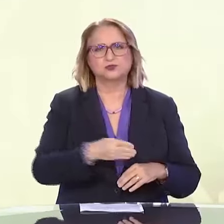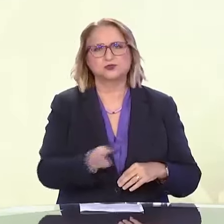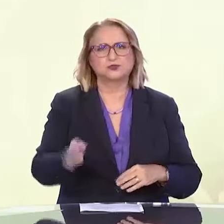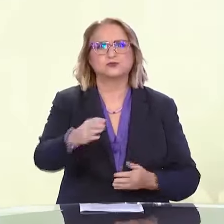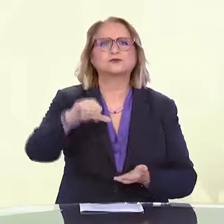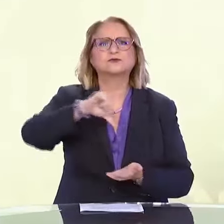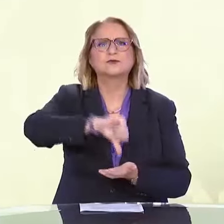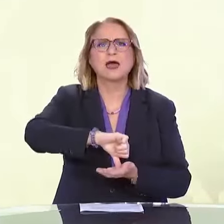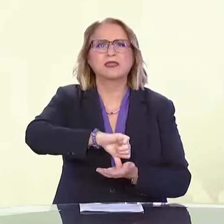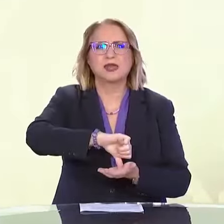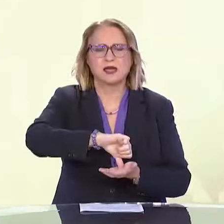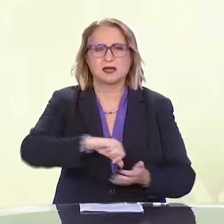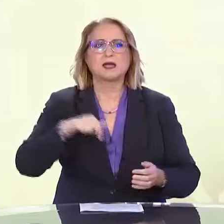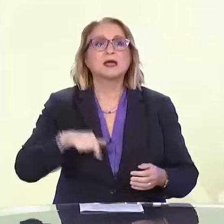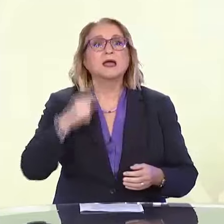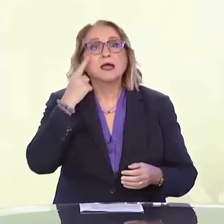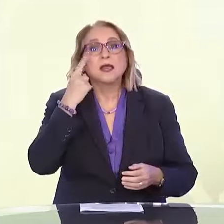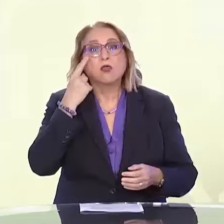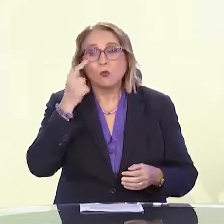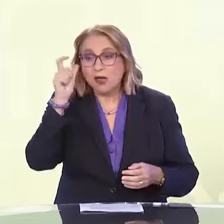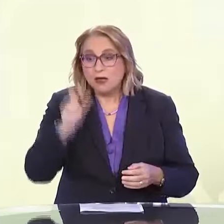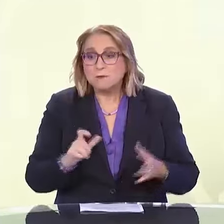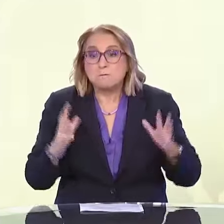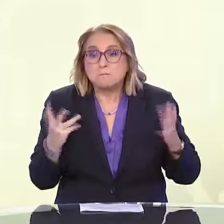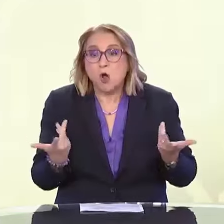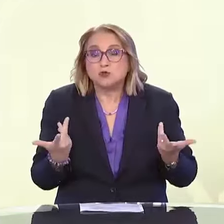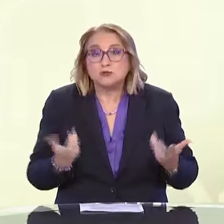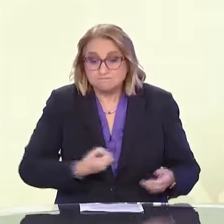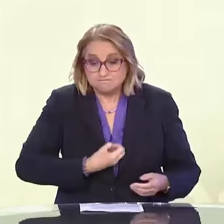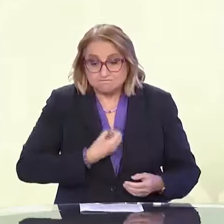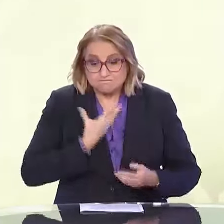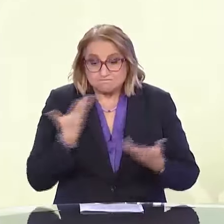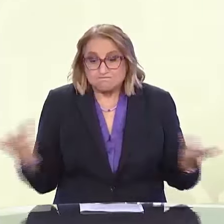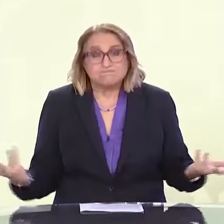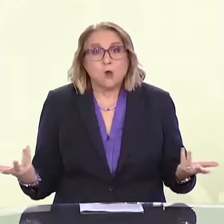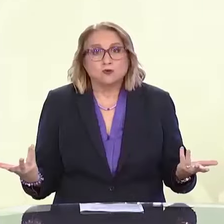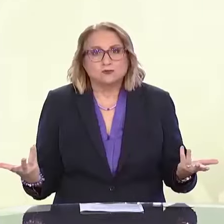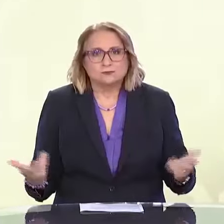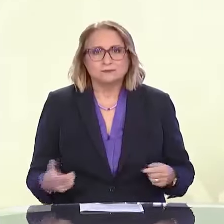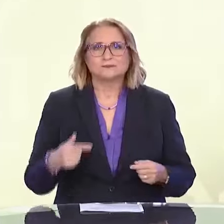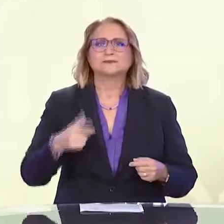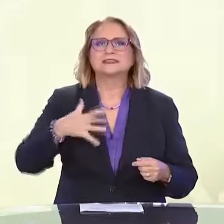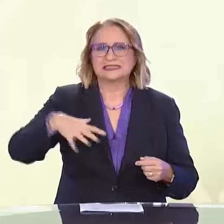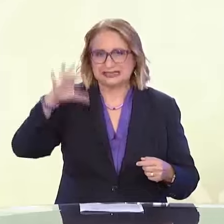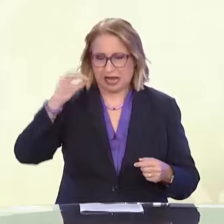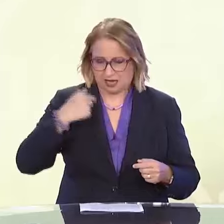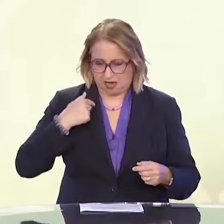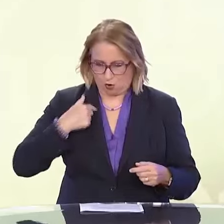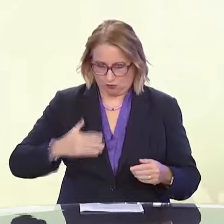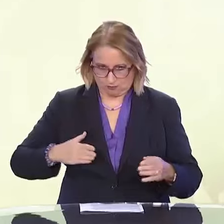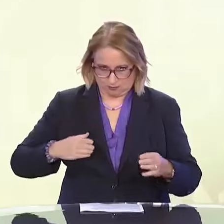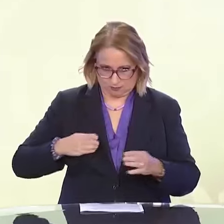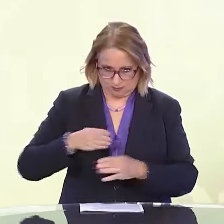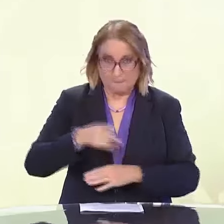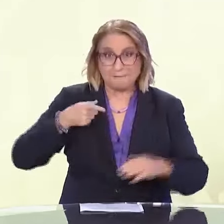Το πρώτο πράγμα που κάνουμε μόλις βγούμε από το μετρό είναι όπως έχω κάνει ήδη να εντοπίσουμε τον οδηγόδευσης τυφλών. Είναι αυτές οι πλάκες στο